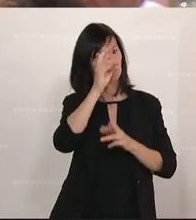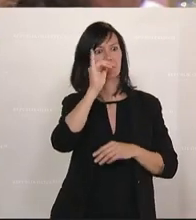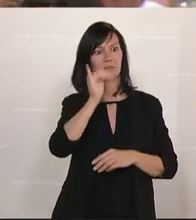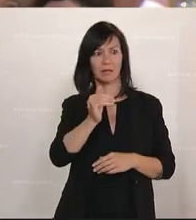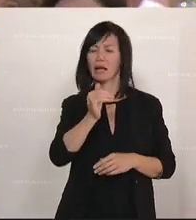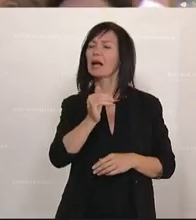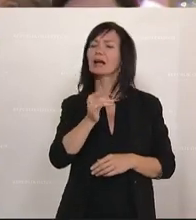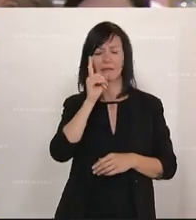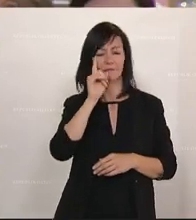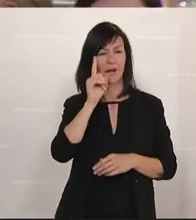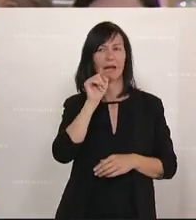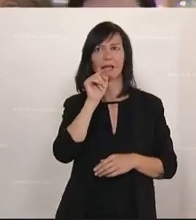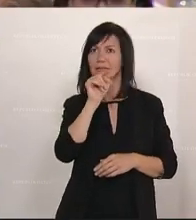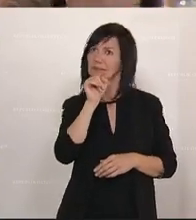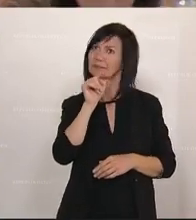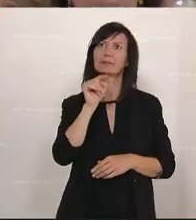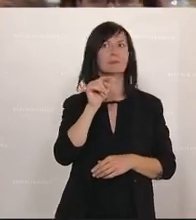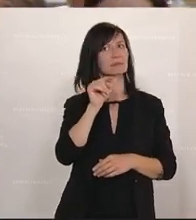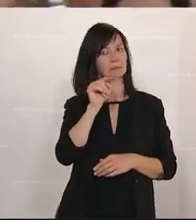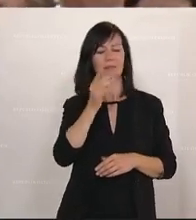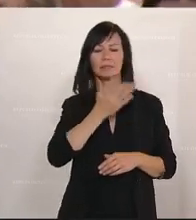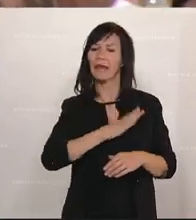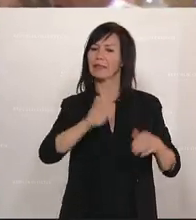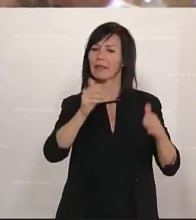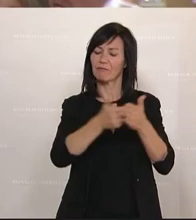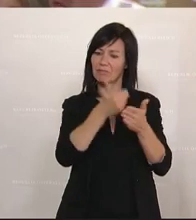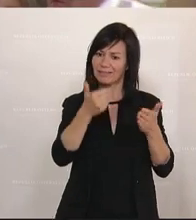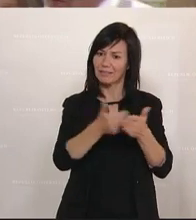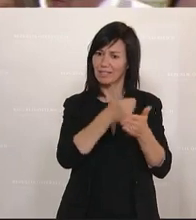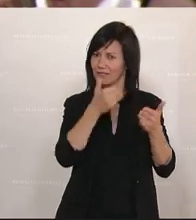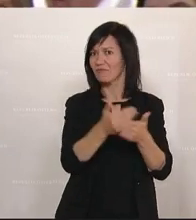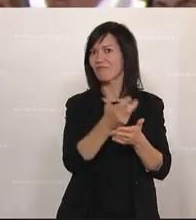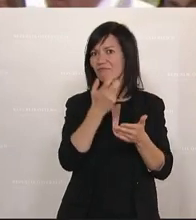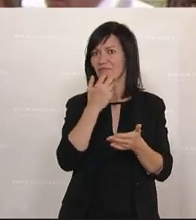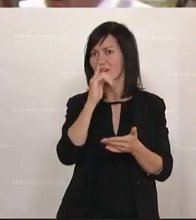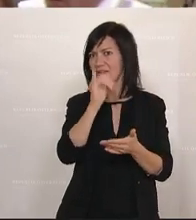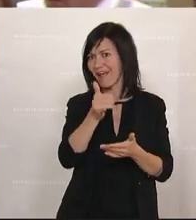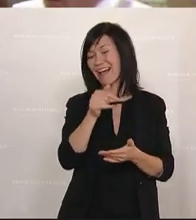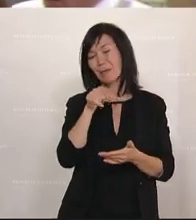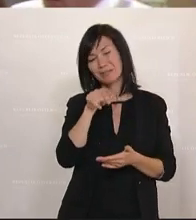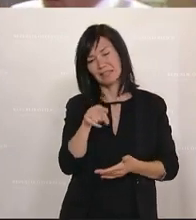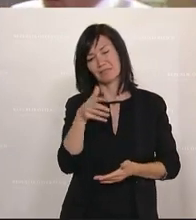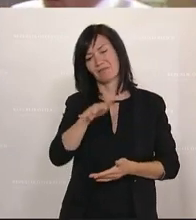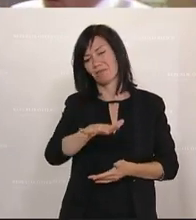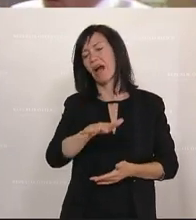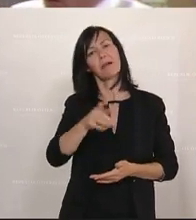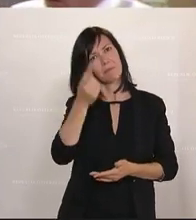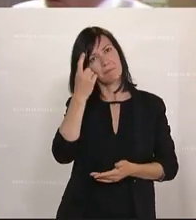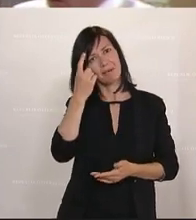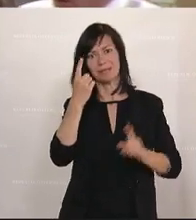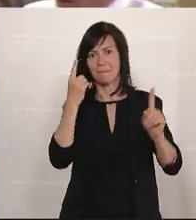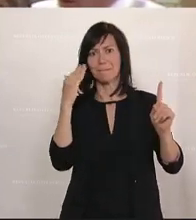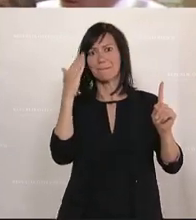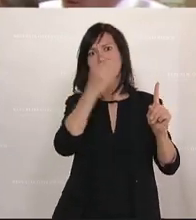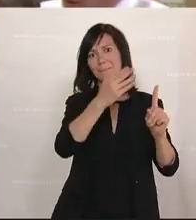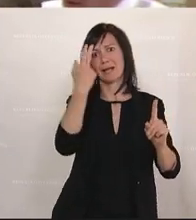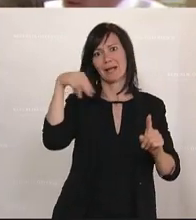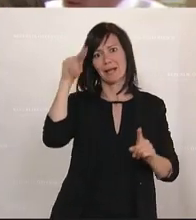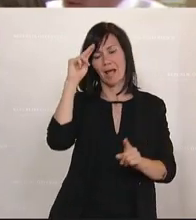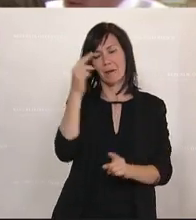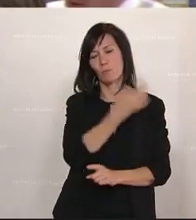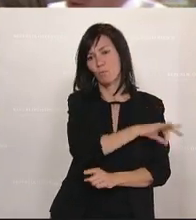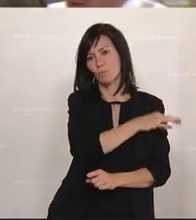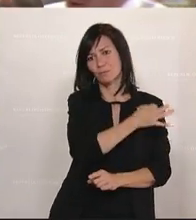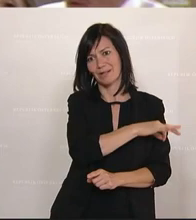dass sie in der Lage und Willens ist, Herrn Bundeskanzler zu vertreten. Aber in diesem Fall, meine ich, wird es dem Herrn Bundeskanzler gut